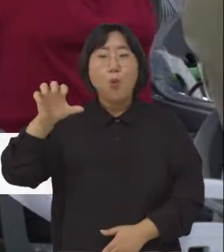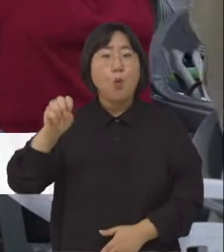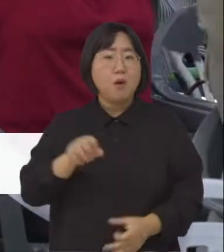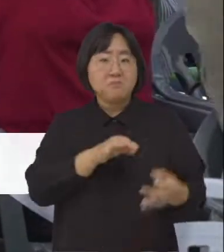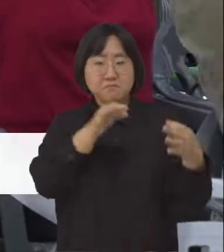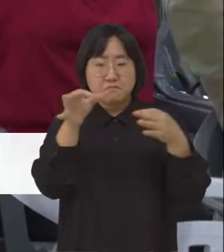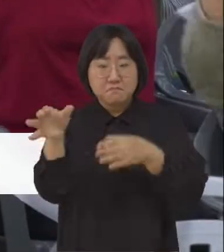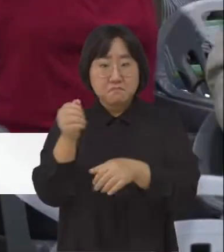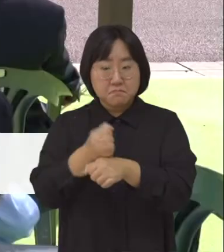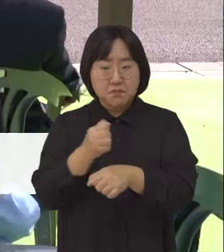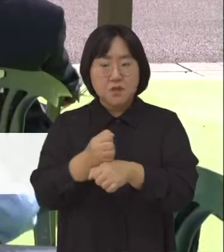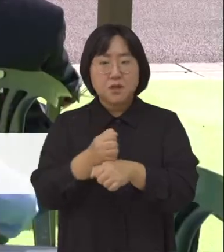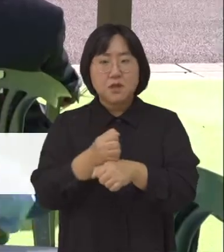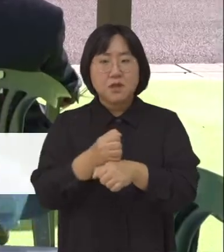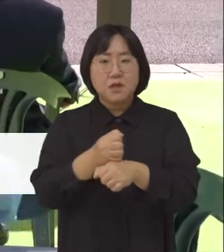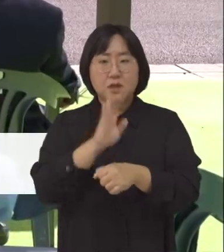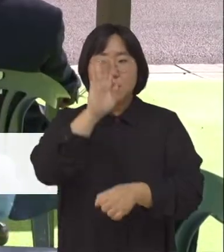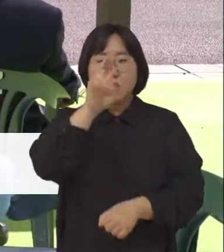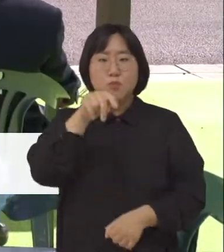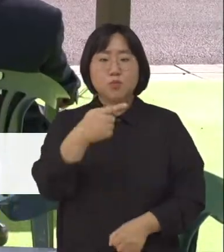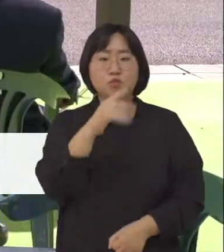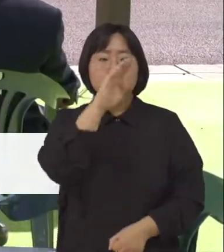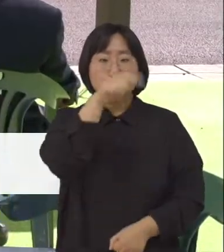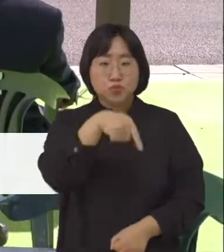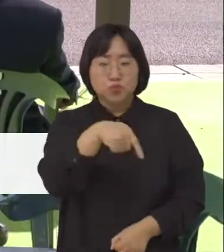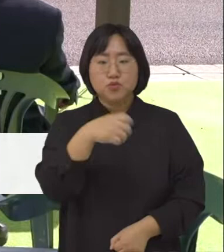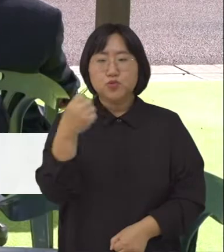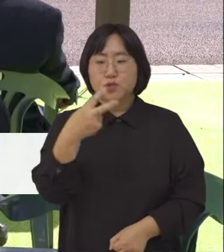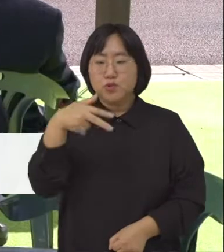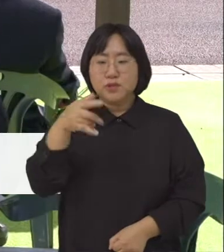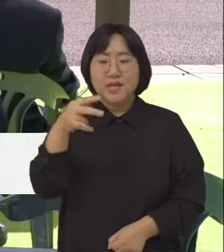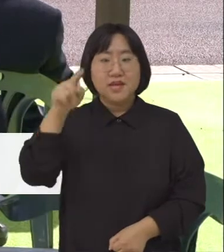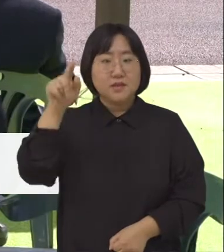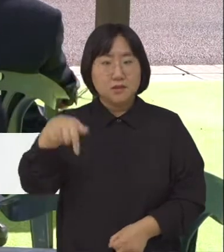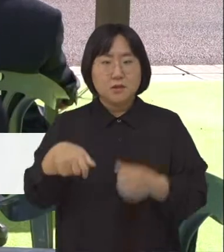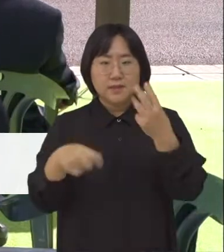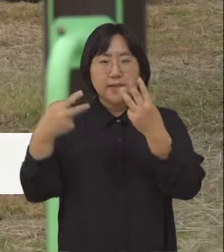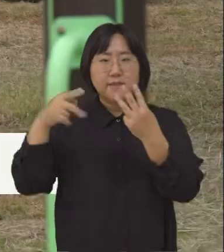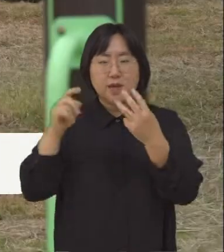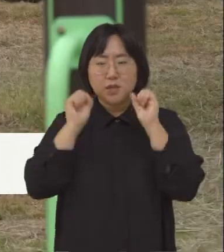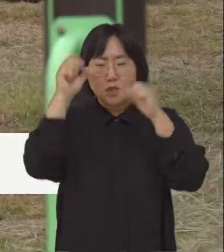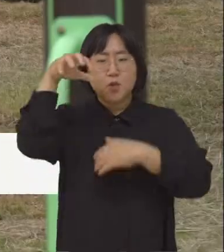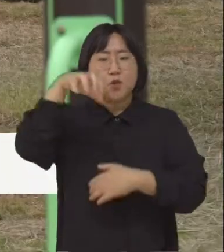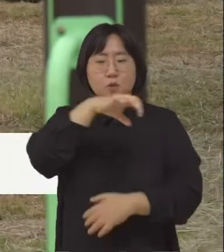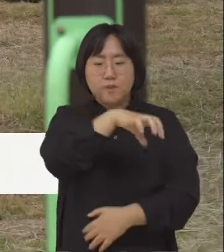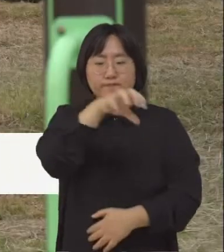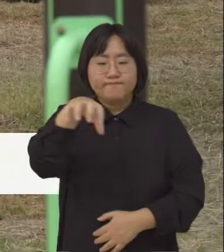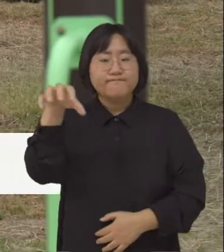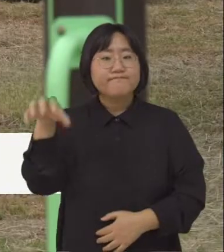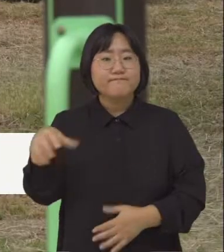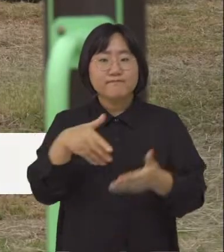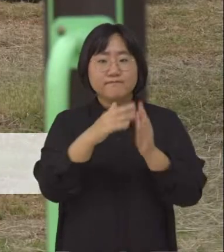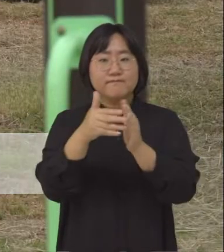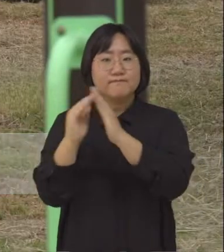원을 투입해, 서귀포시 문부공원과 제석공원, 삼다체육공원 등 3곳에 조성했습니다.